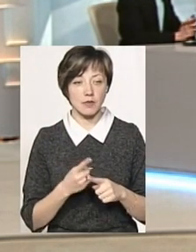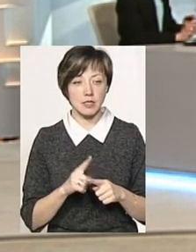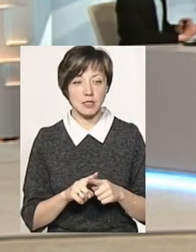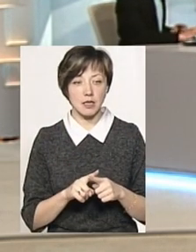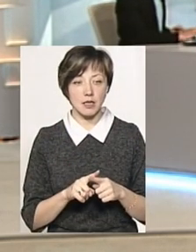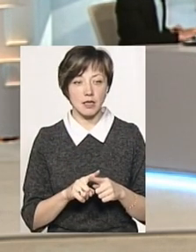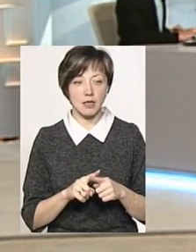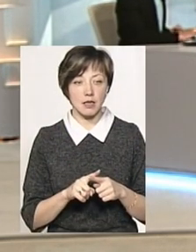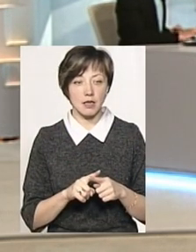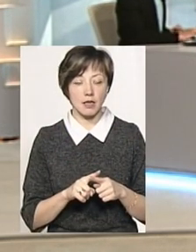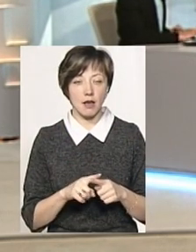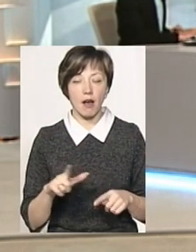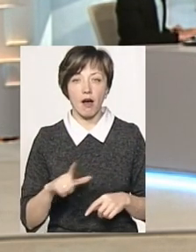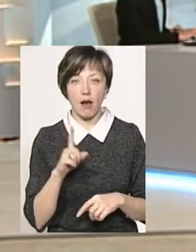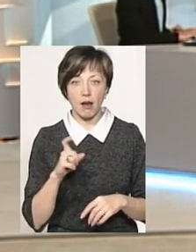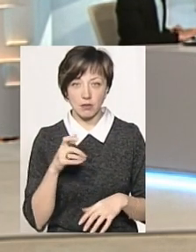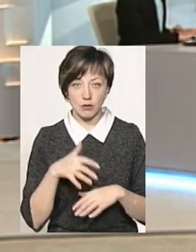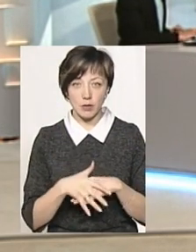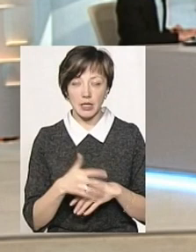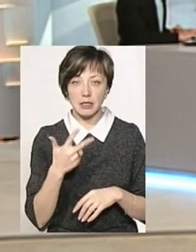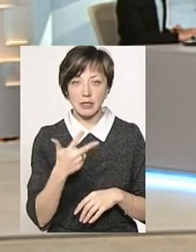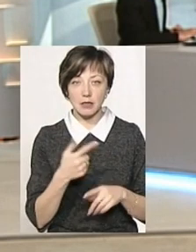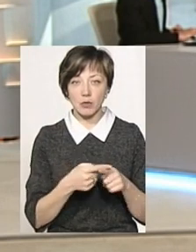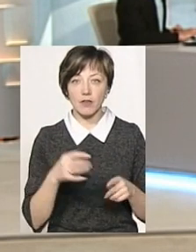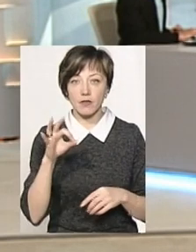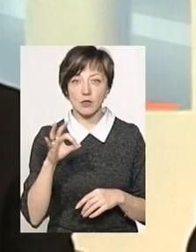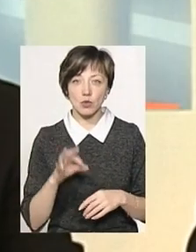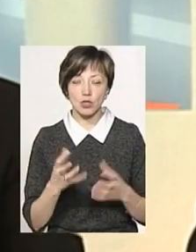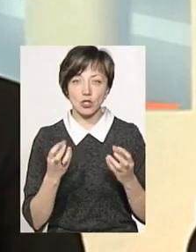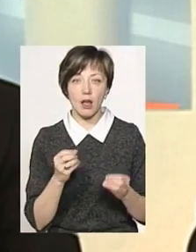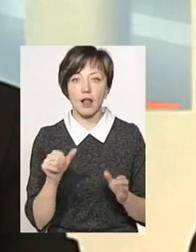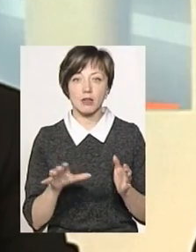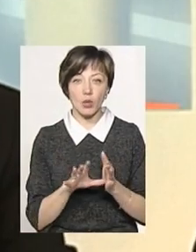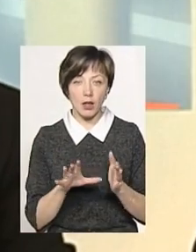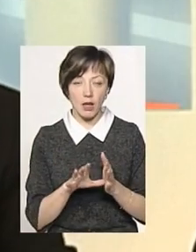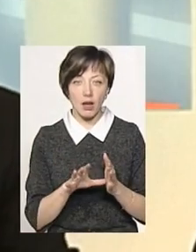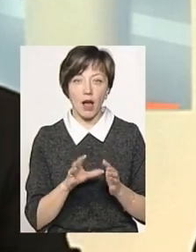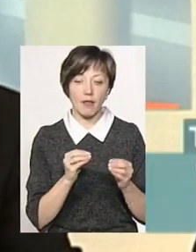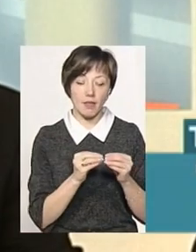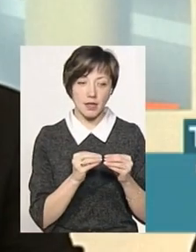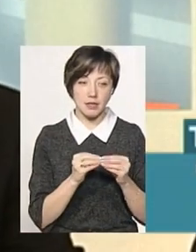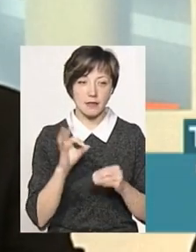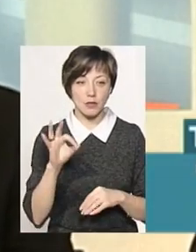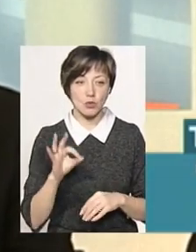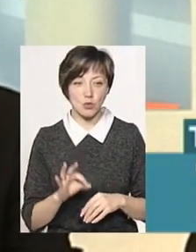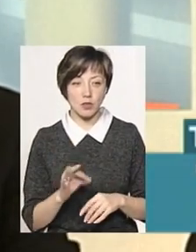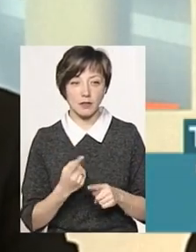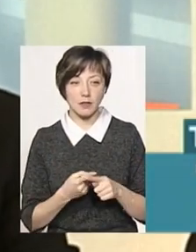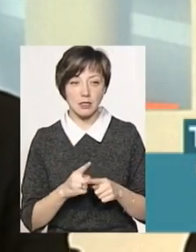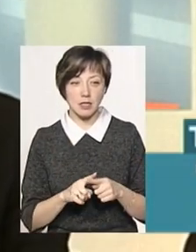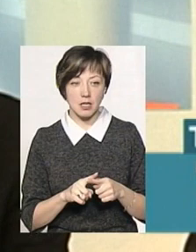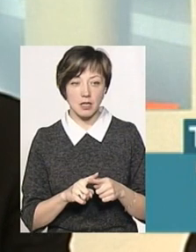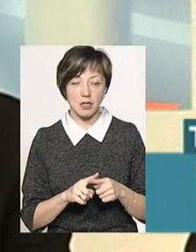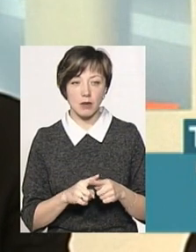газ, розумієте? Тобто, 3,5% – ще електроенергія, а 10% – це